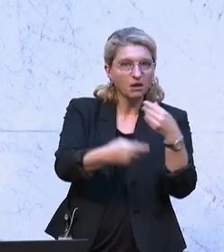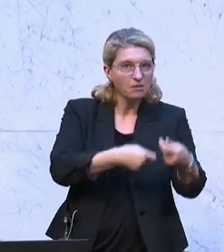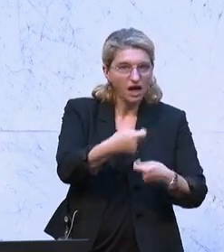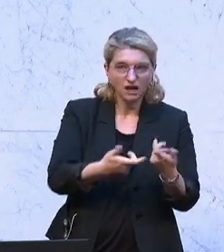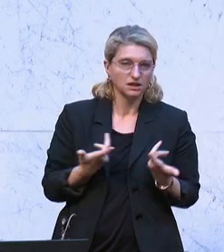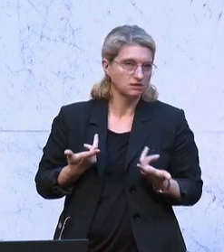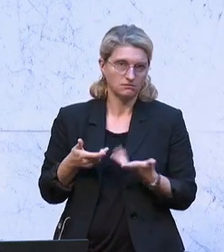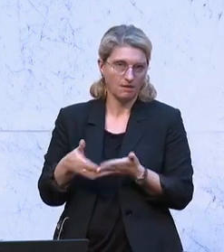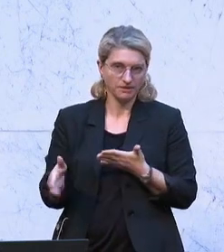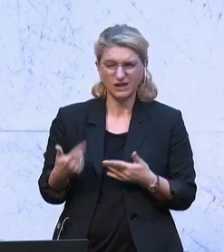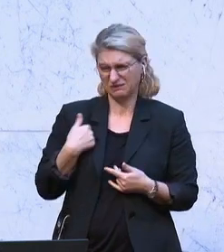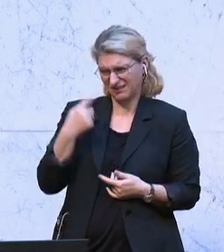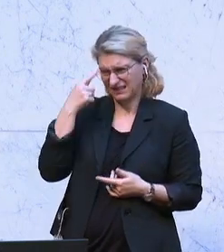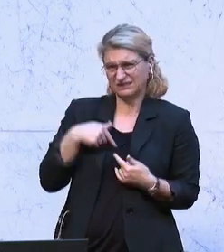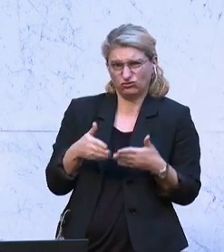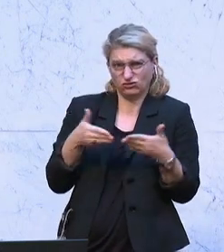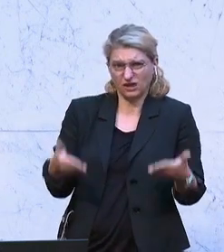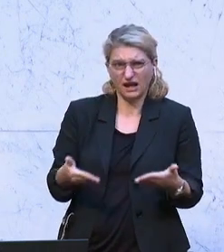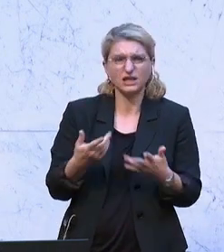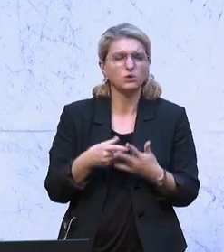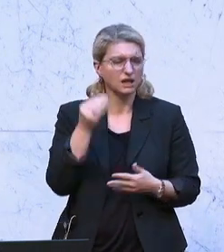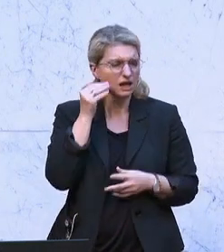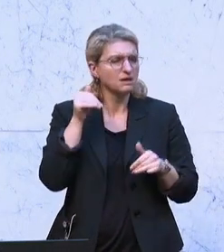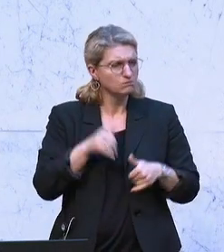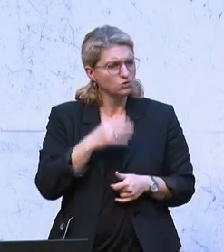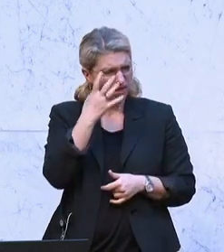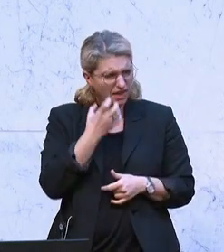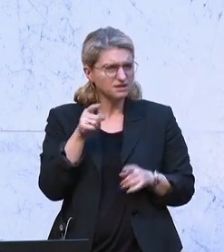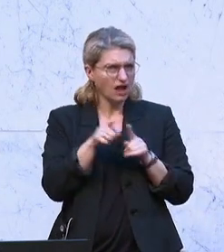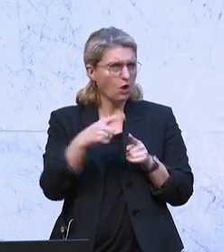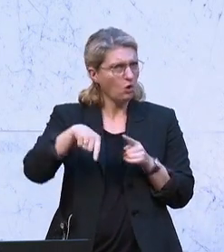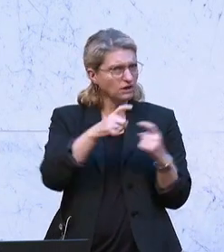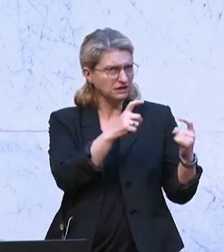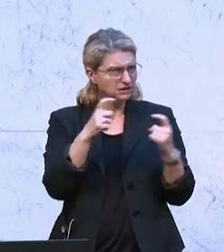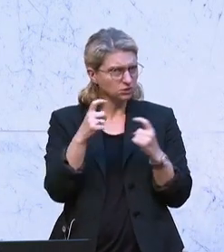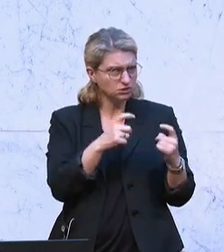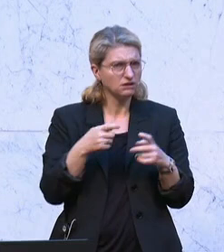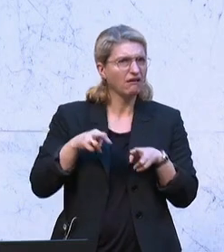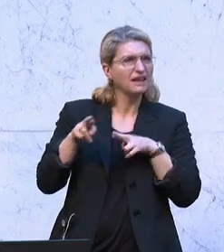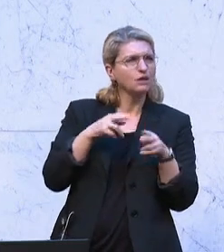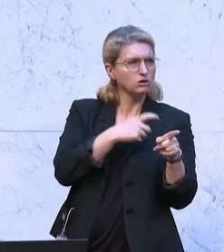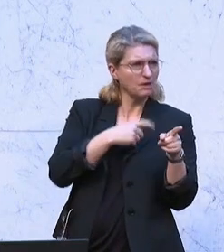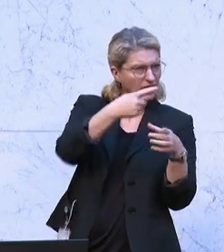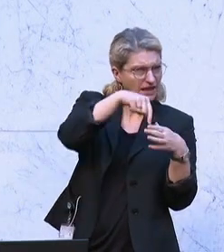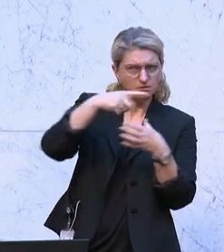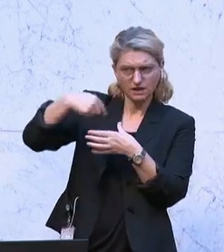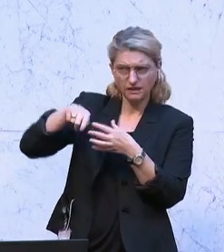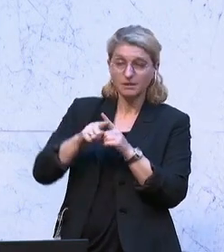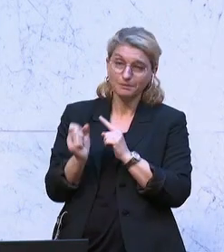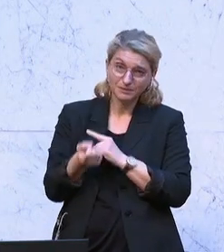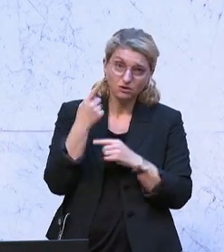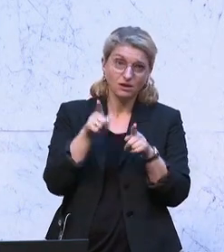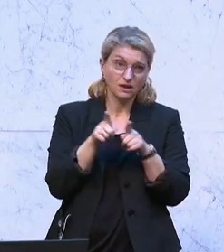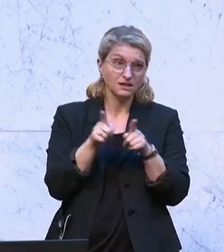das schade und ich glaube, dass man ernsthaft darüber diskutieren sollte in den Regierungsfraktionen, aber vor allen Dingen